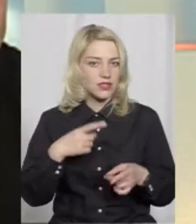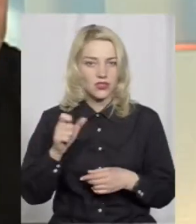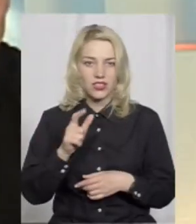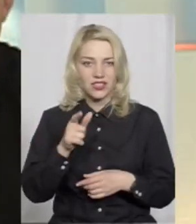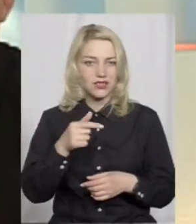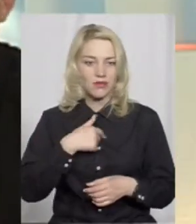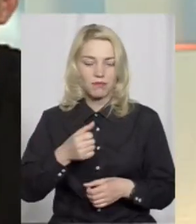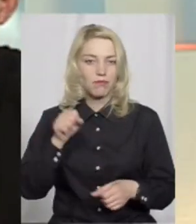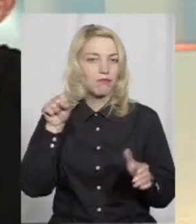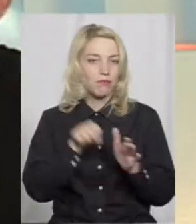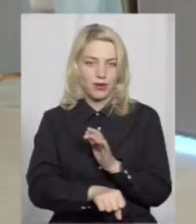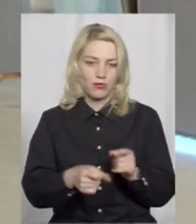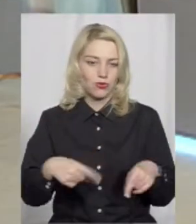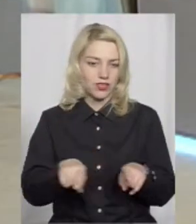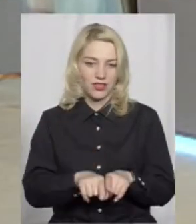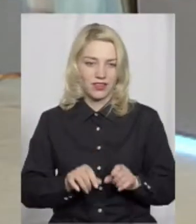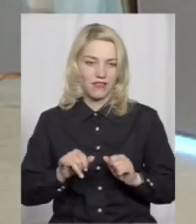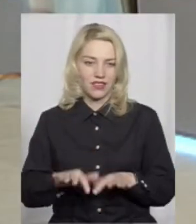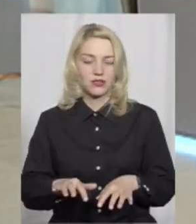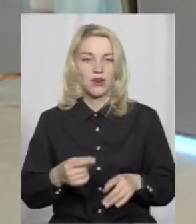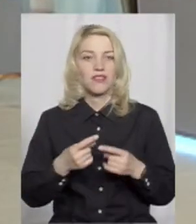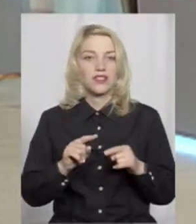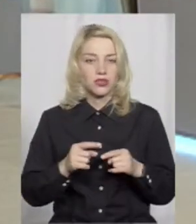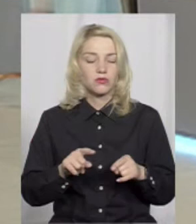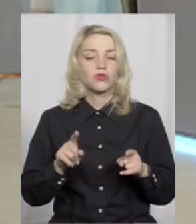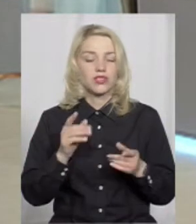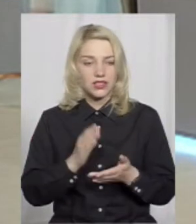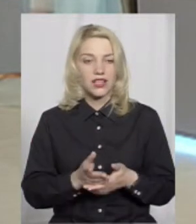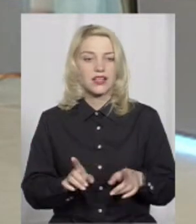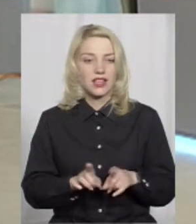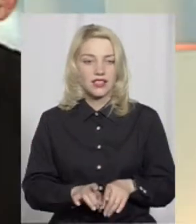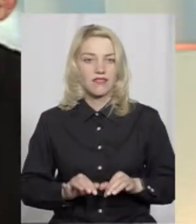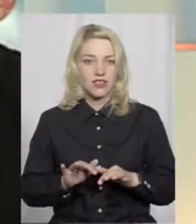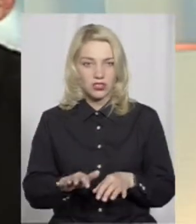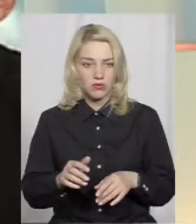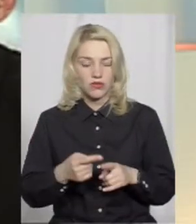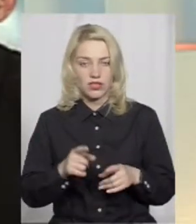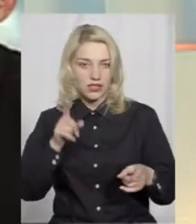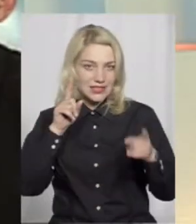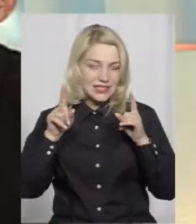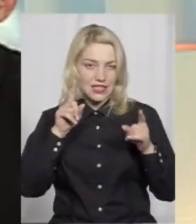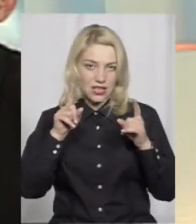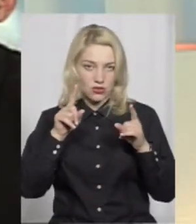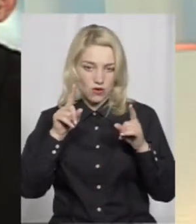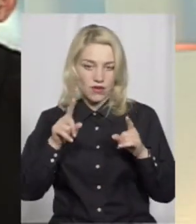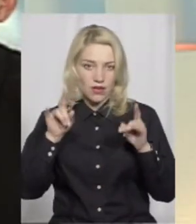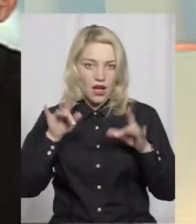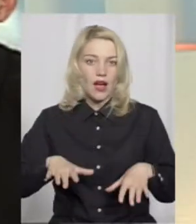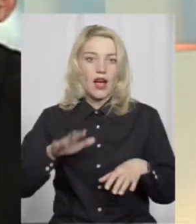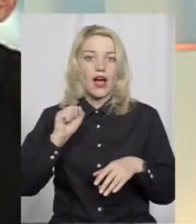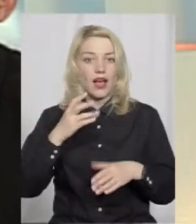тебе прибіла за такі флешмоби. Тому, так, є флешмоби саме отакі от стресові, а є флешмоби